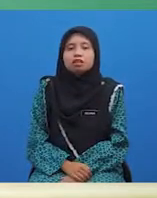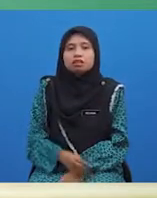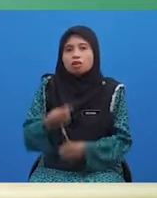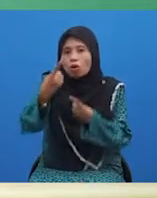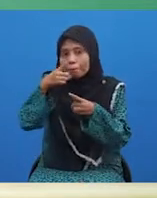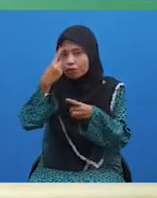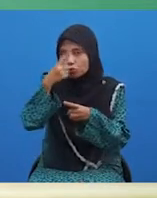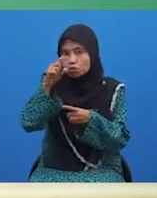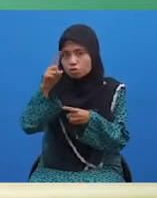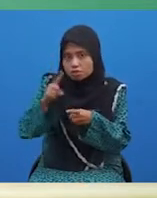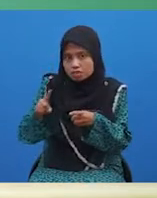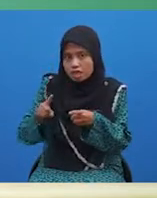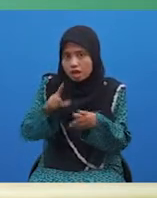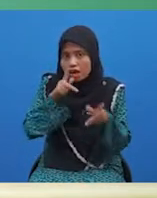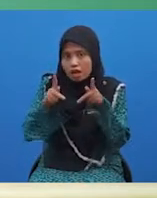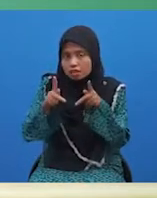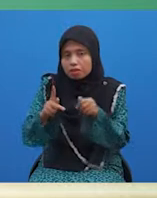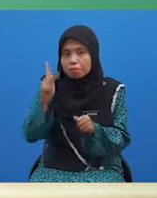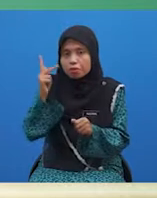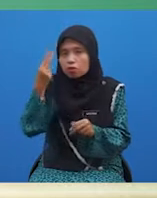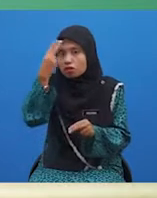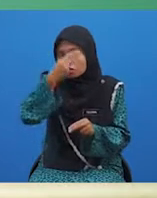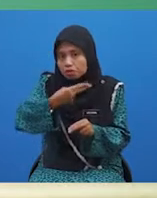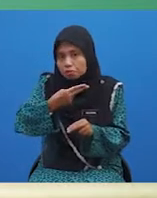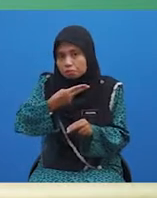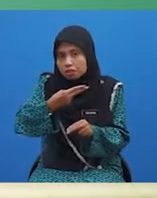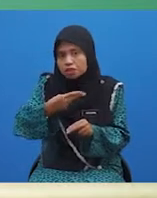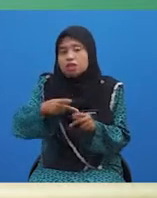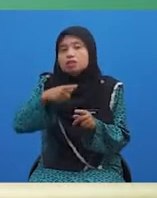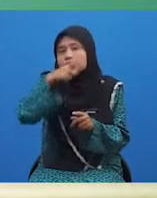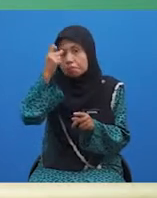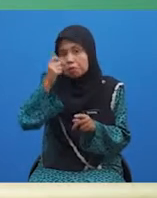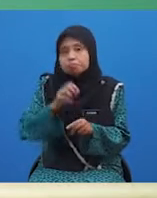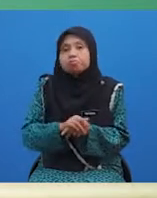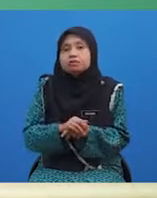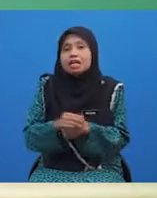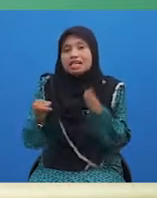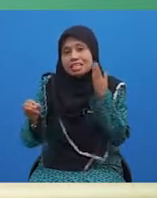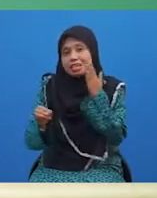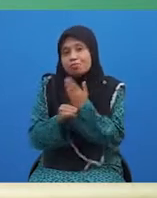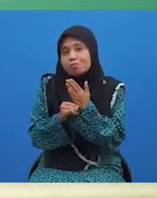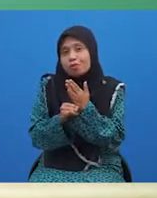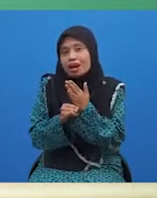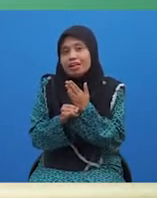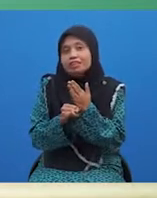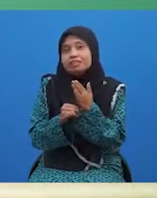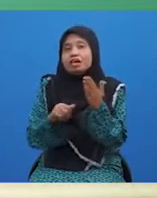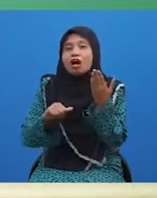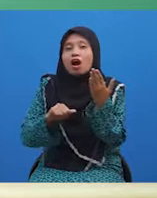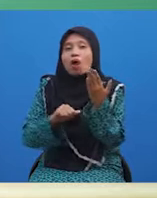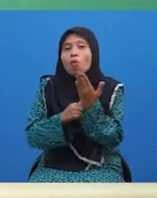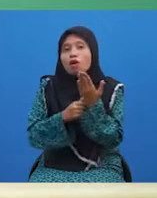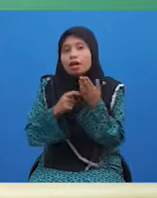jawapan untuk Z pula ialah kata penguat hadapan. Kerana imbuhan awalan ter